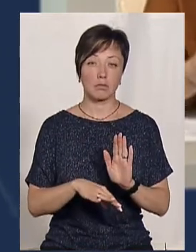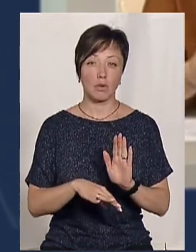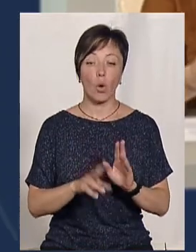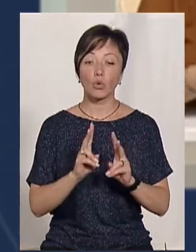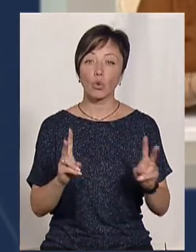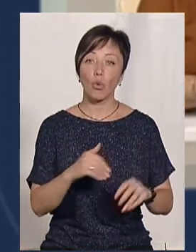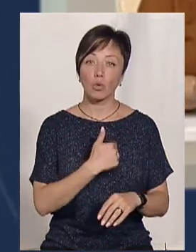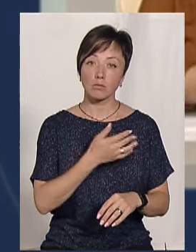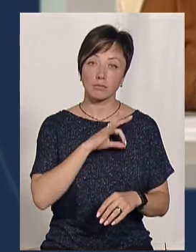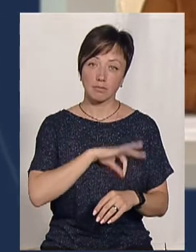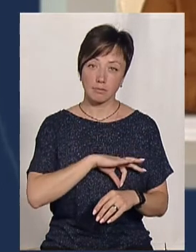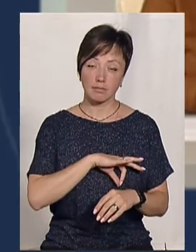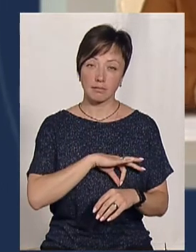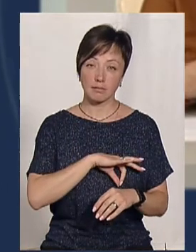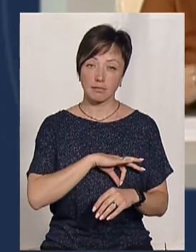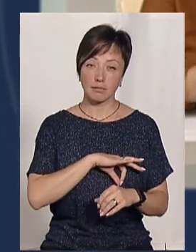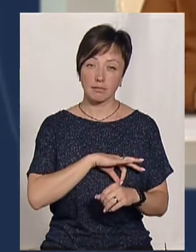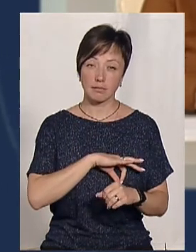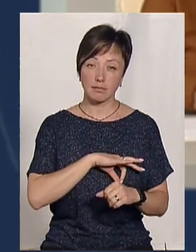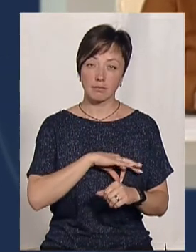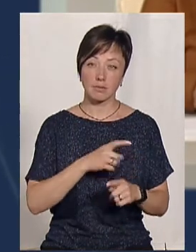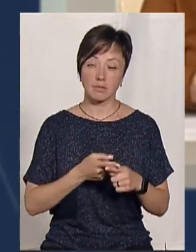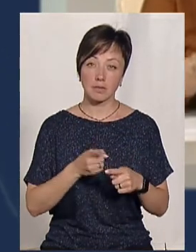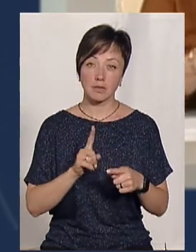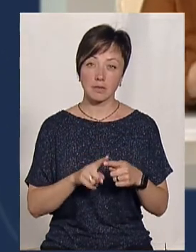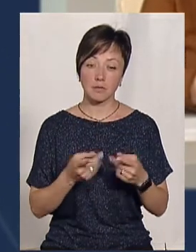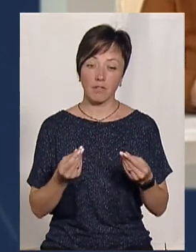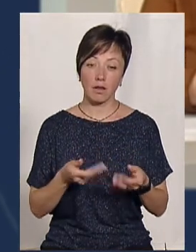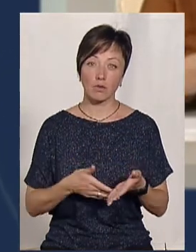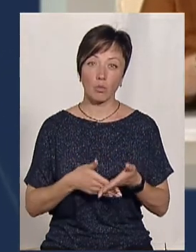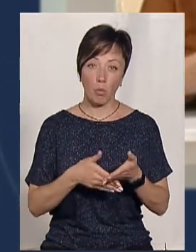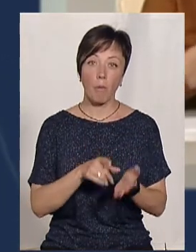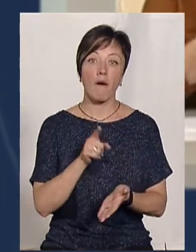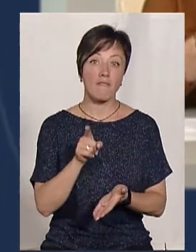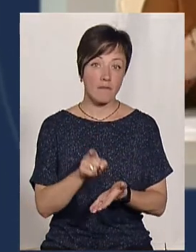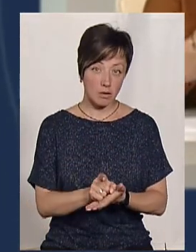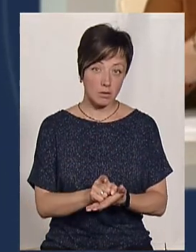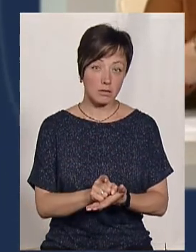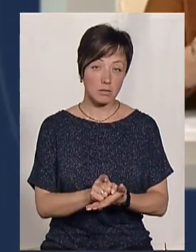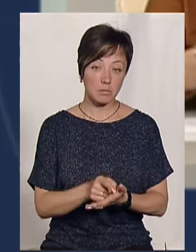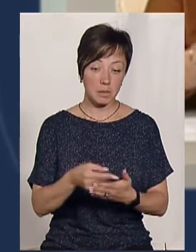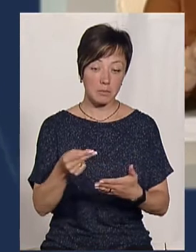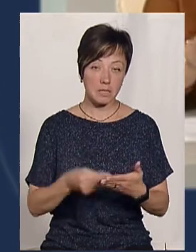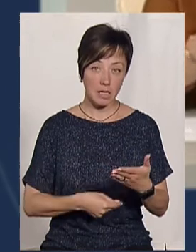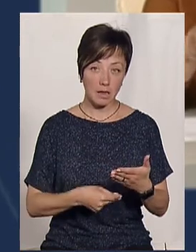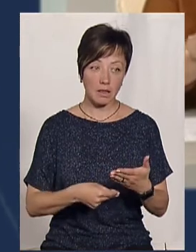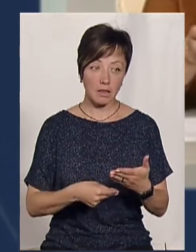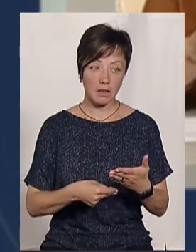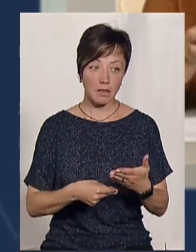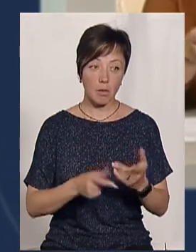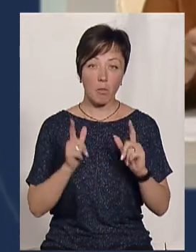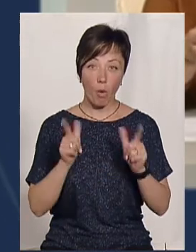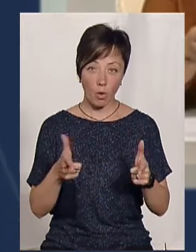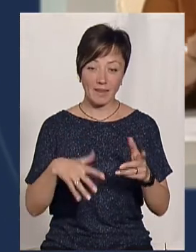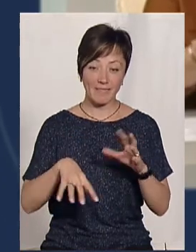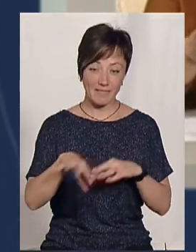той, хто хоче скористатися цим фінансовою допомогою, повинен підписатися на всі ці